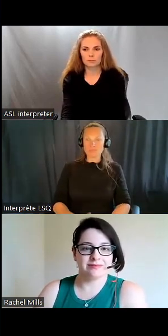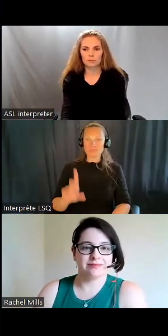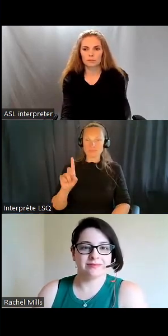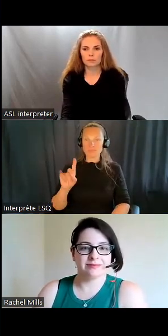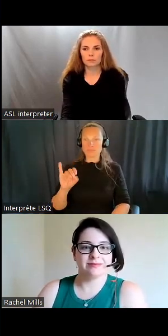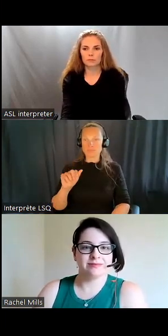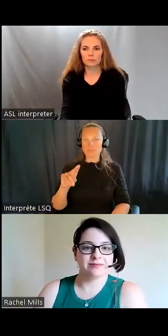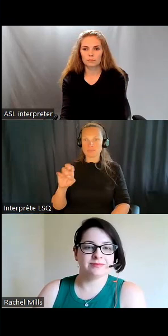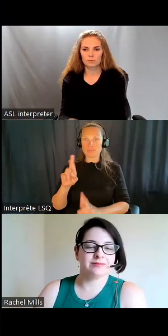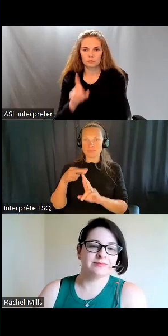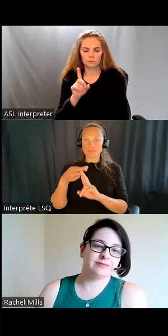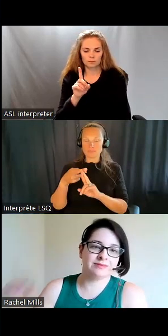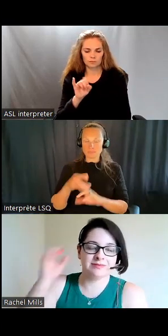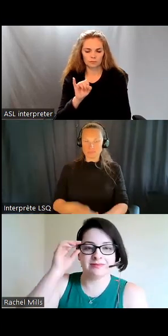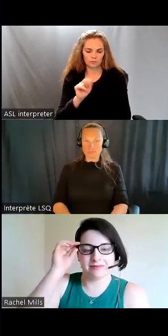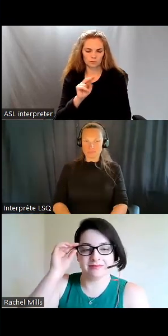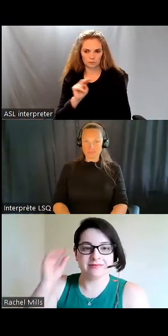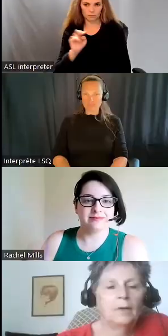J'aimerais répondre à cette question.